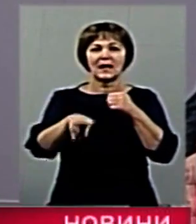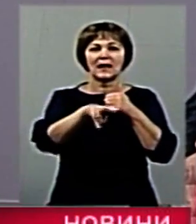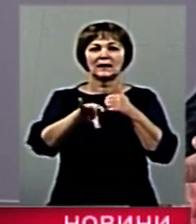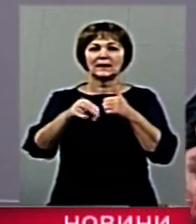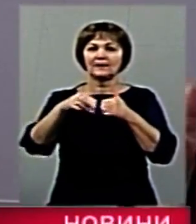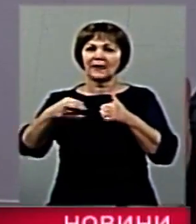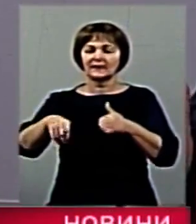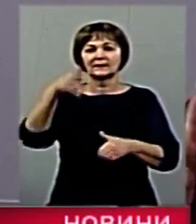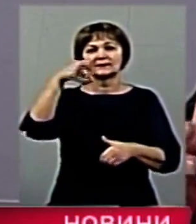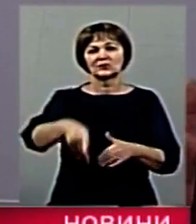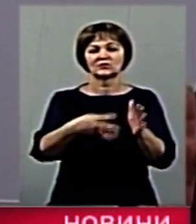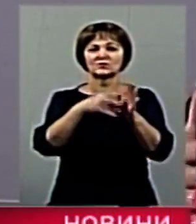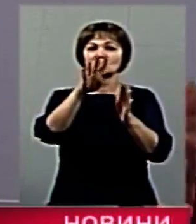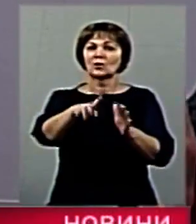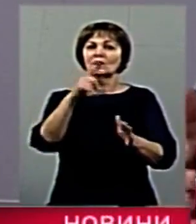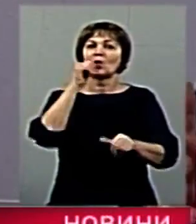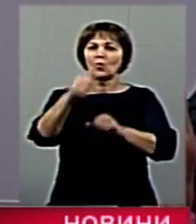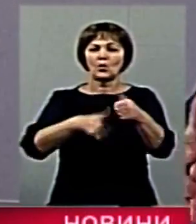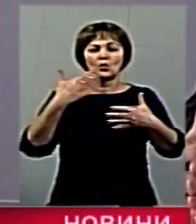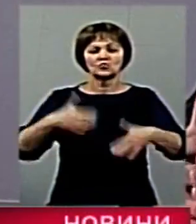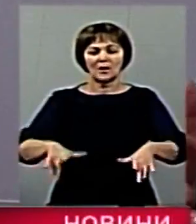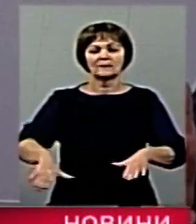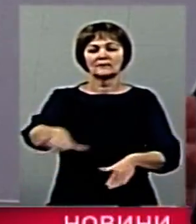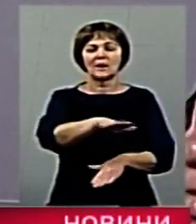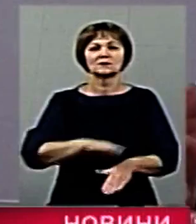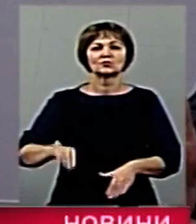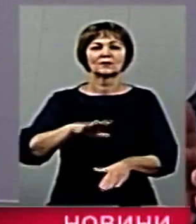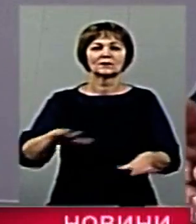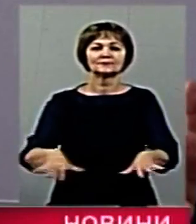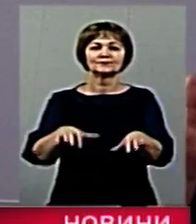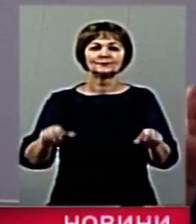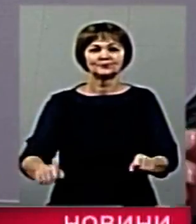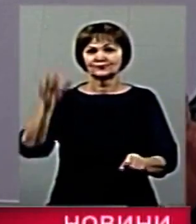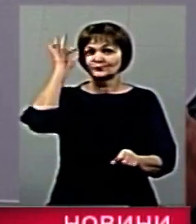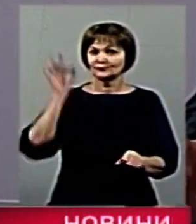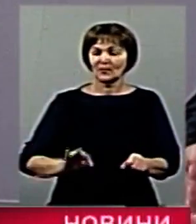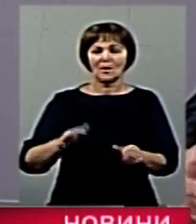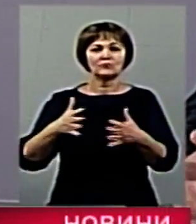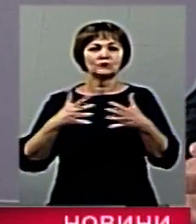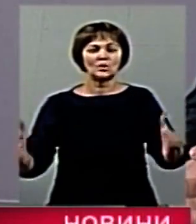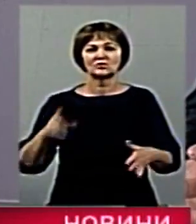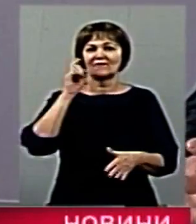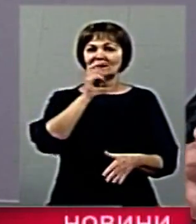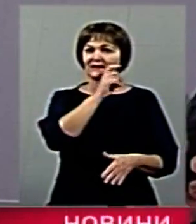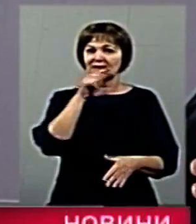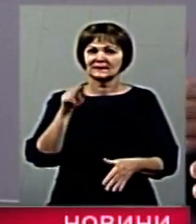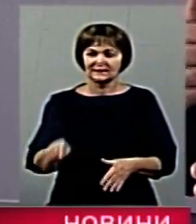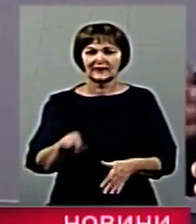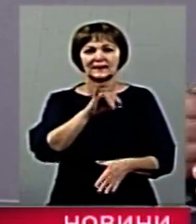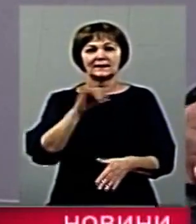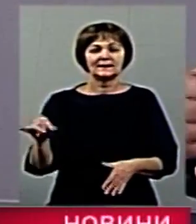року територія Житомирщини вже була окупована німецькими нацистами, значна частина Вінниччини. І